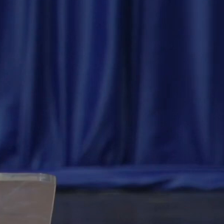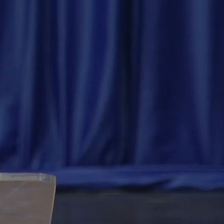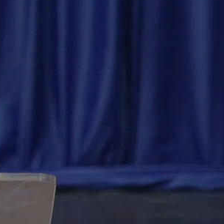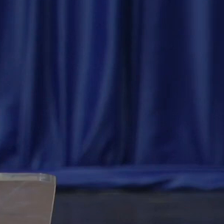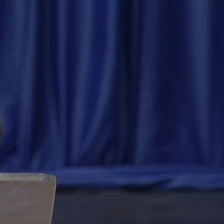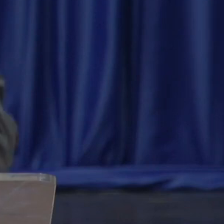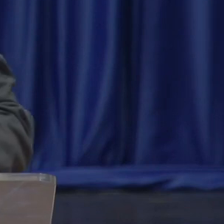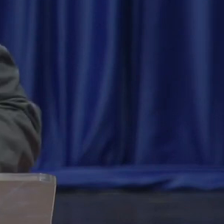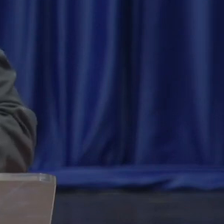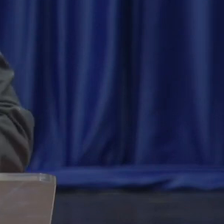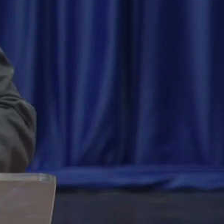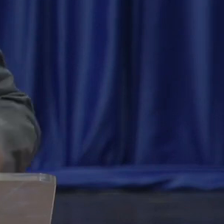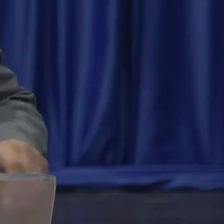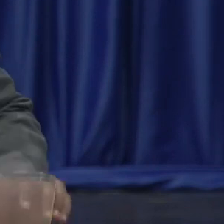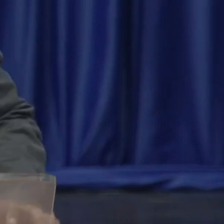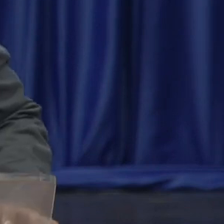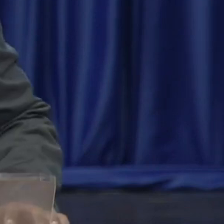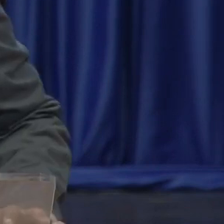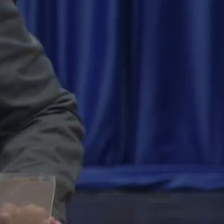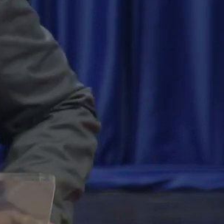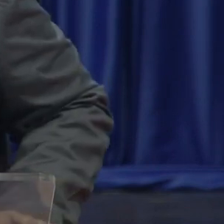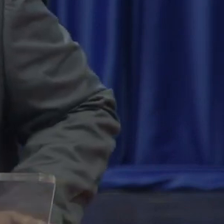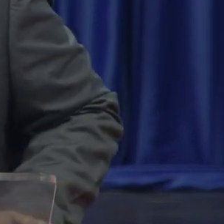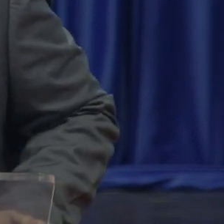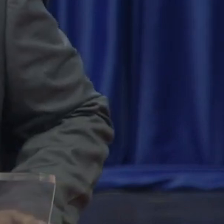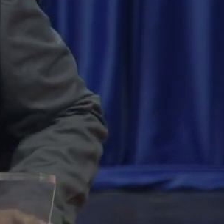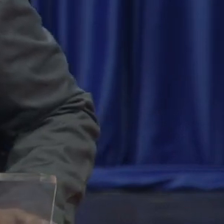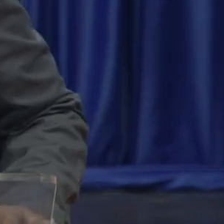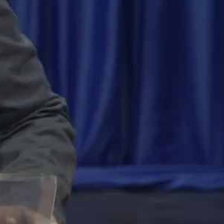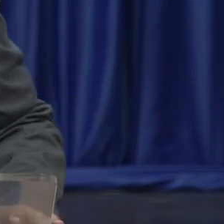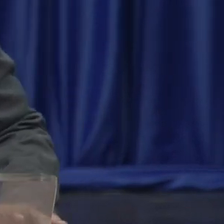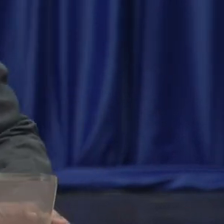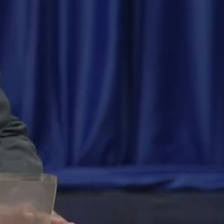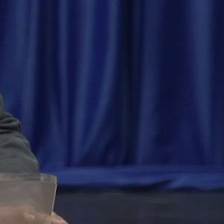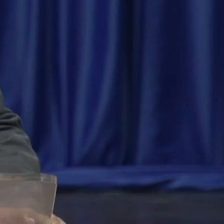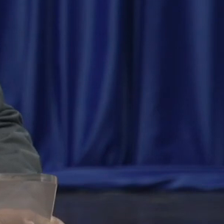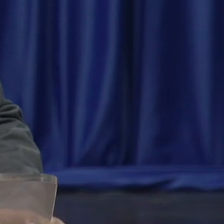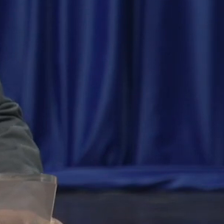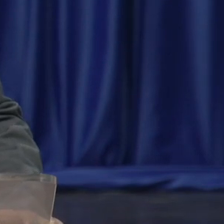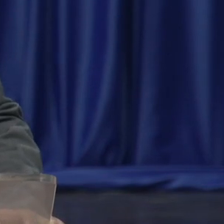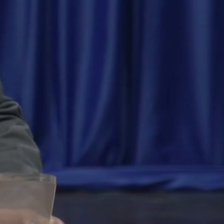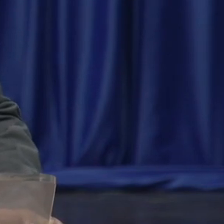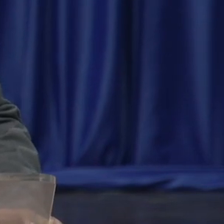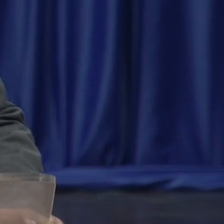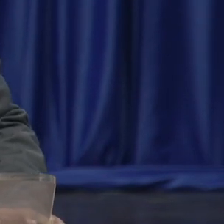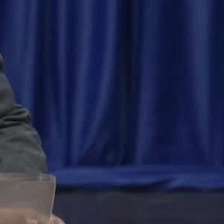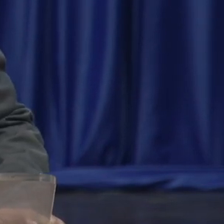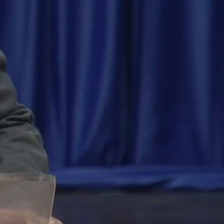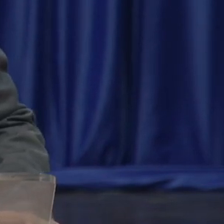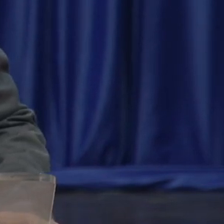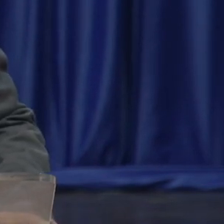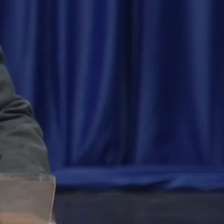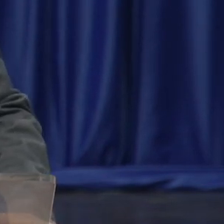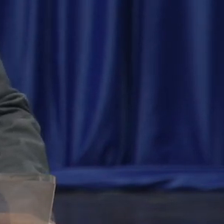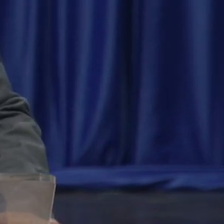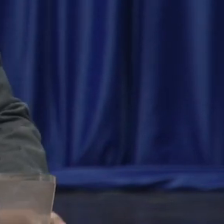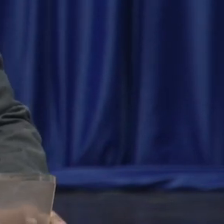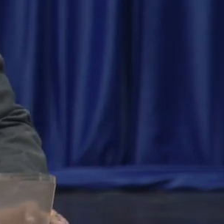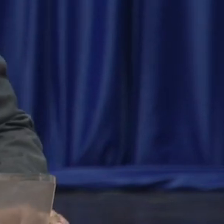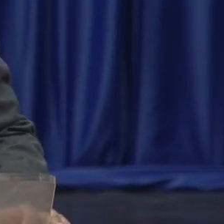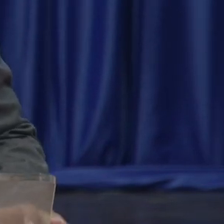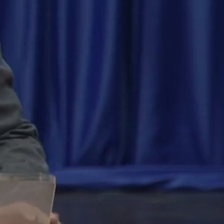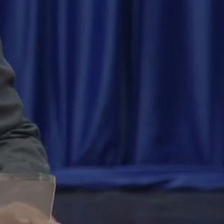Nogmaals goedemiddag en onze verontschuldigingen voor het oponthoud. Hier hadden we helaas niet op